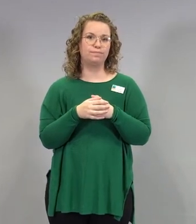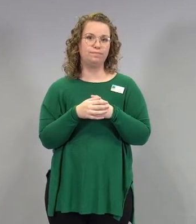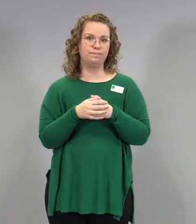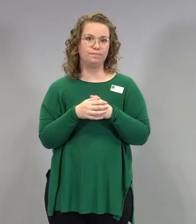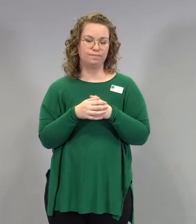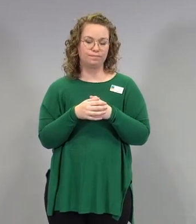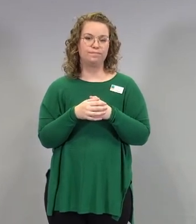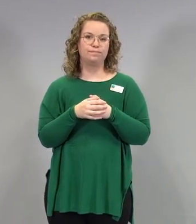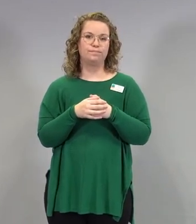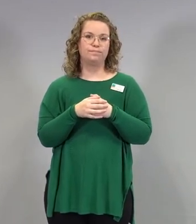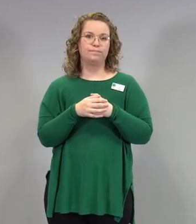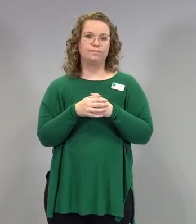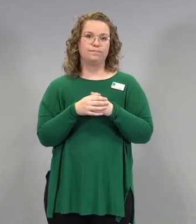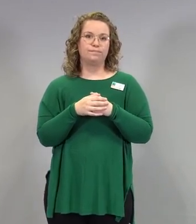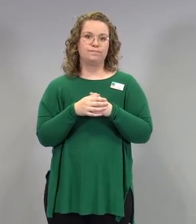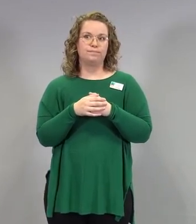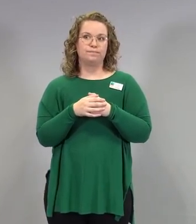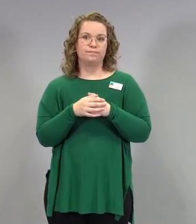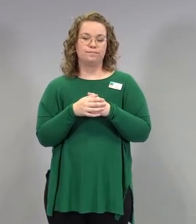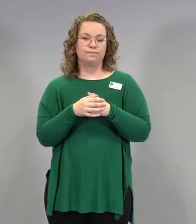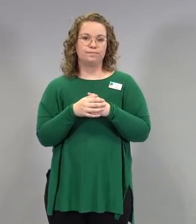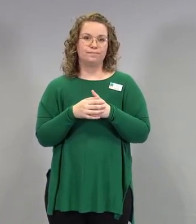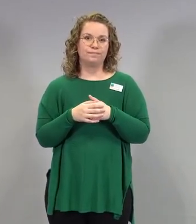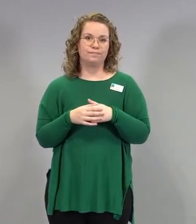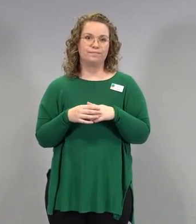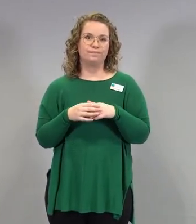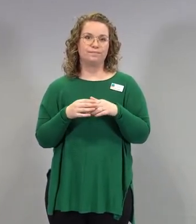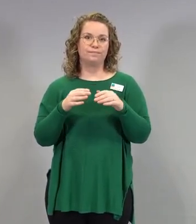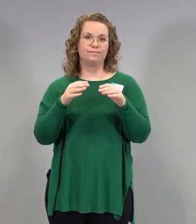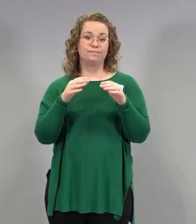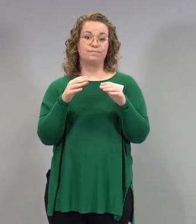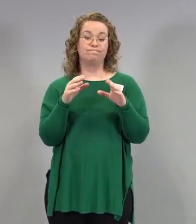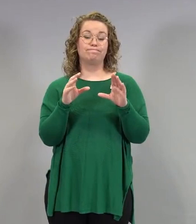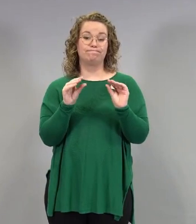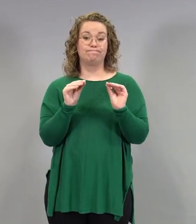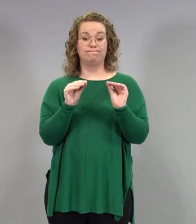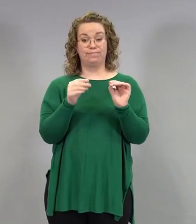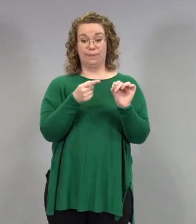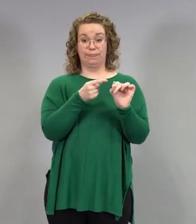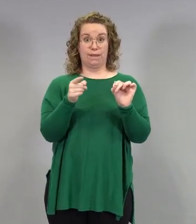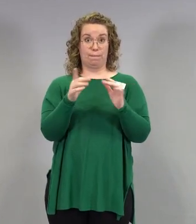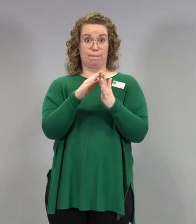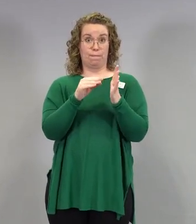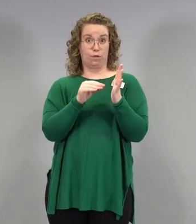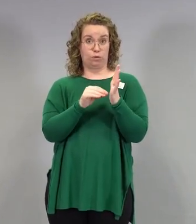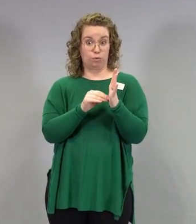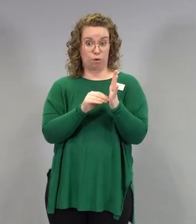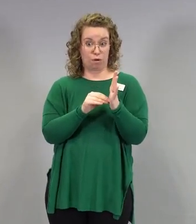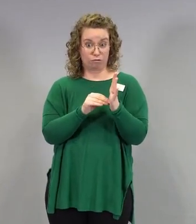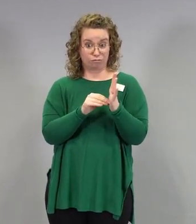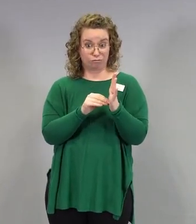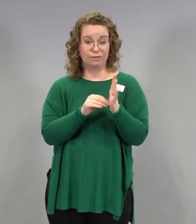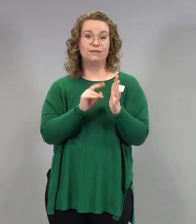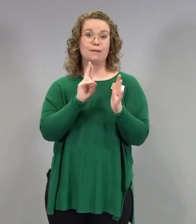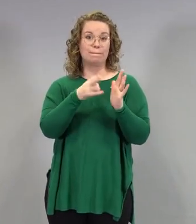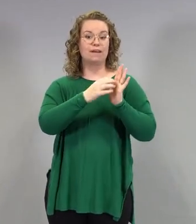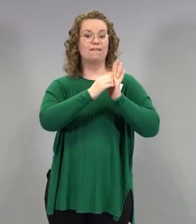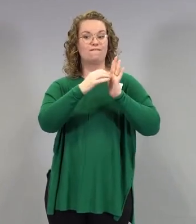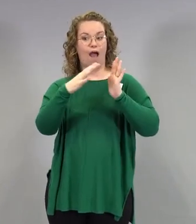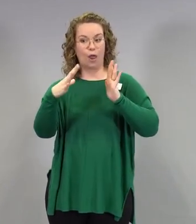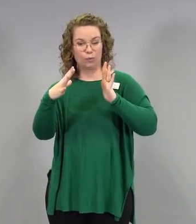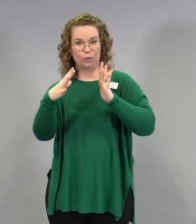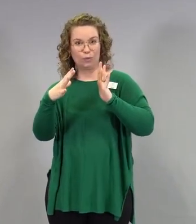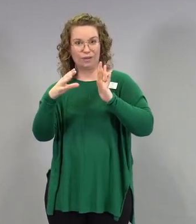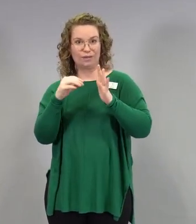Ja tämä on osaltaan ollut sitten vaikuttamassa siihen, että kuinka pian sitten sitä toista annosta